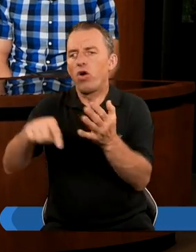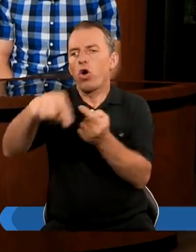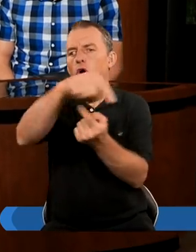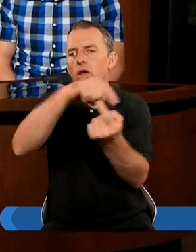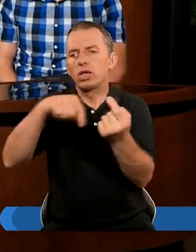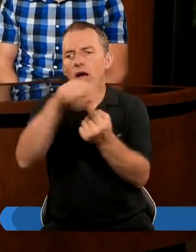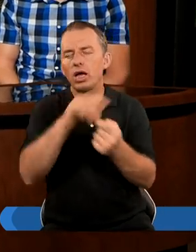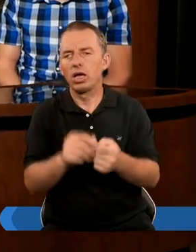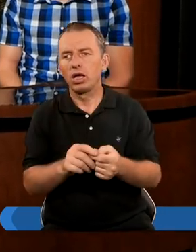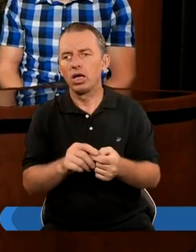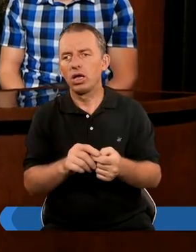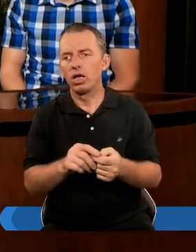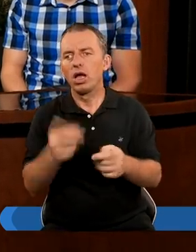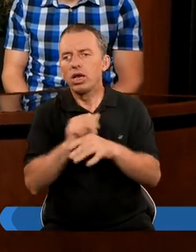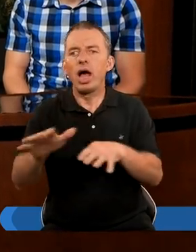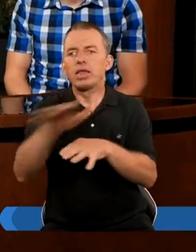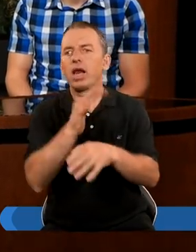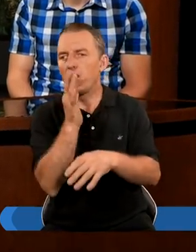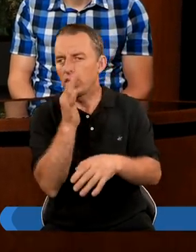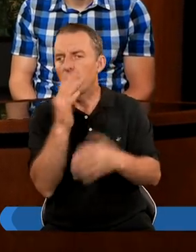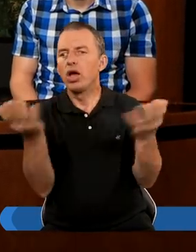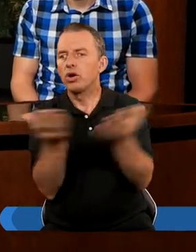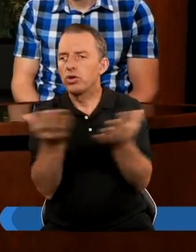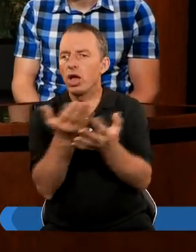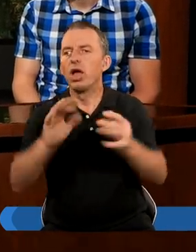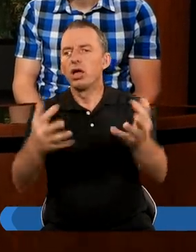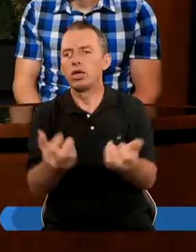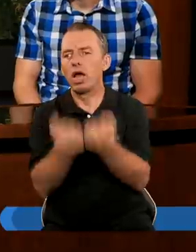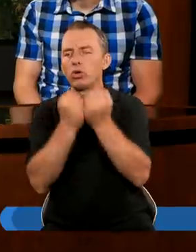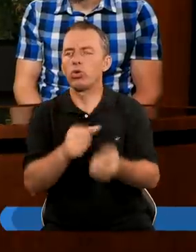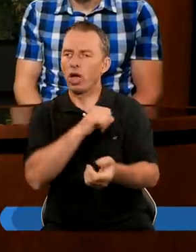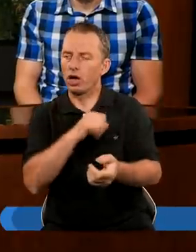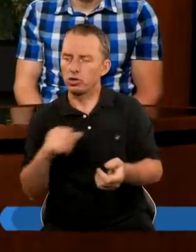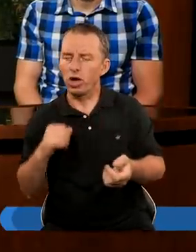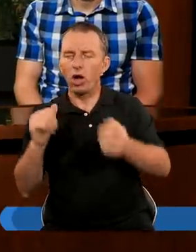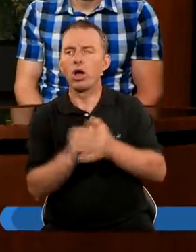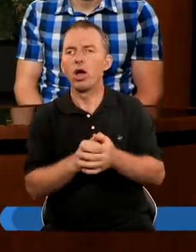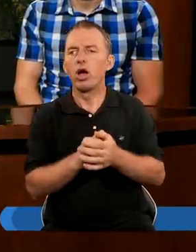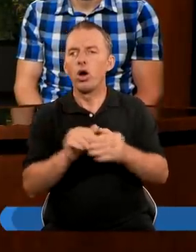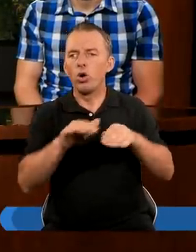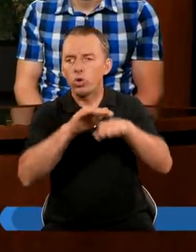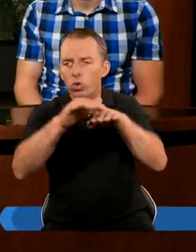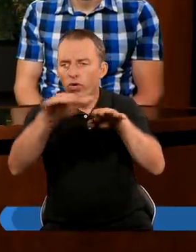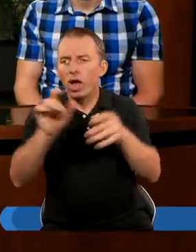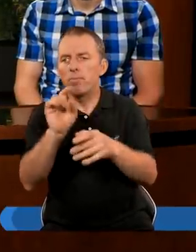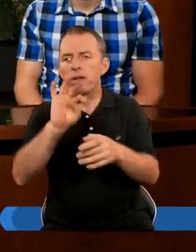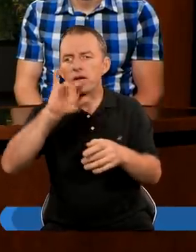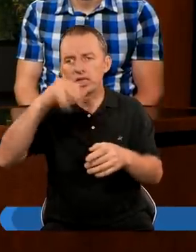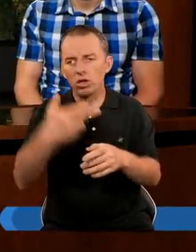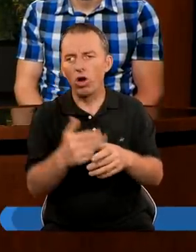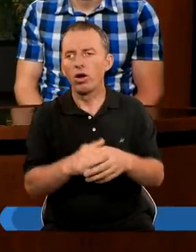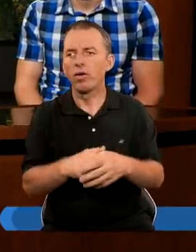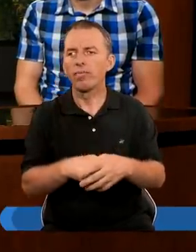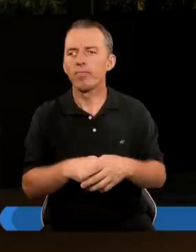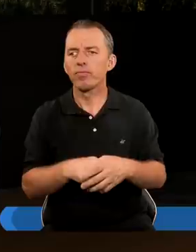okolicach Na terenie Izraela Gdzie Znajduje się Równina O nazwie